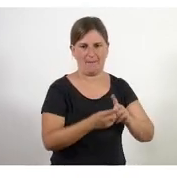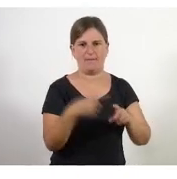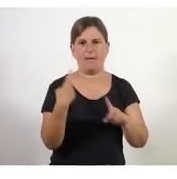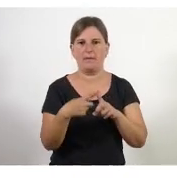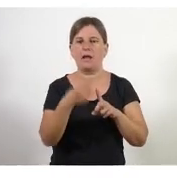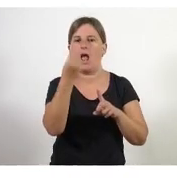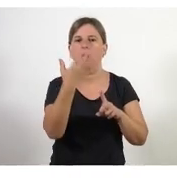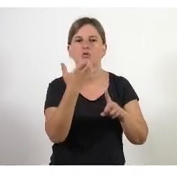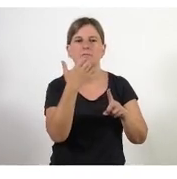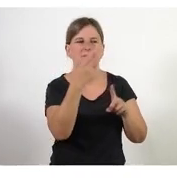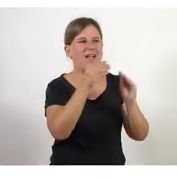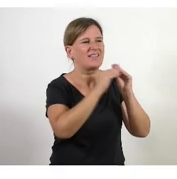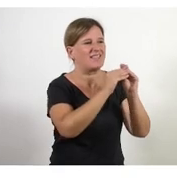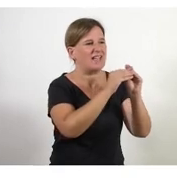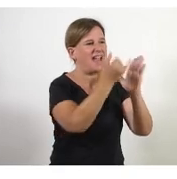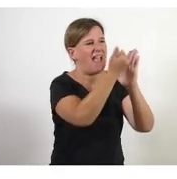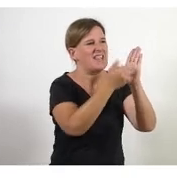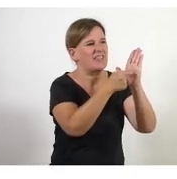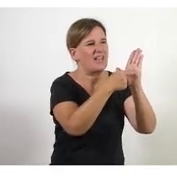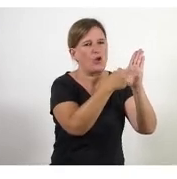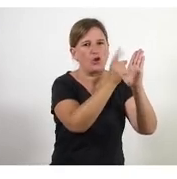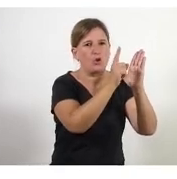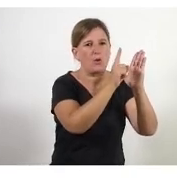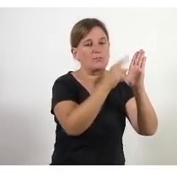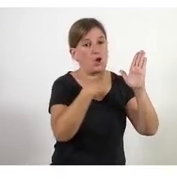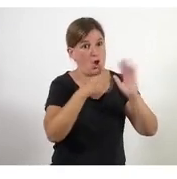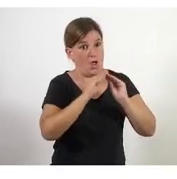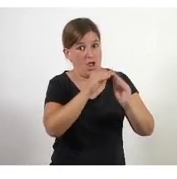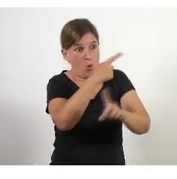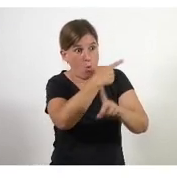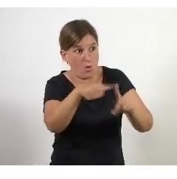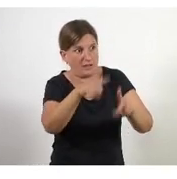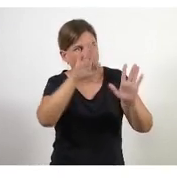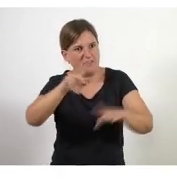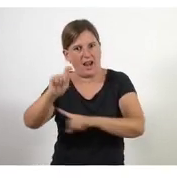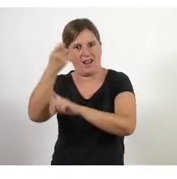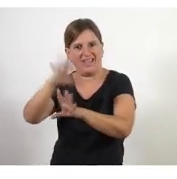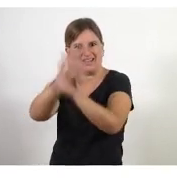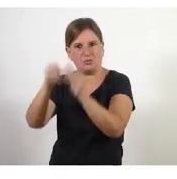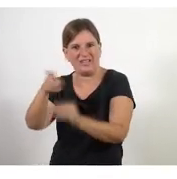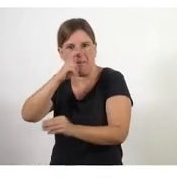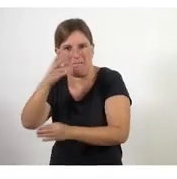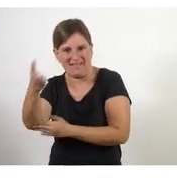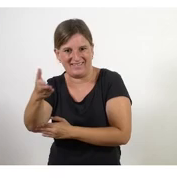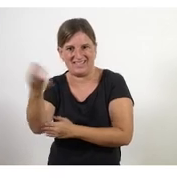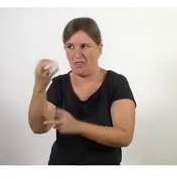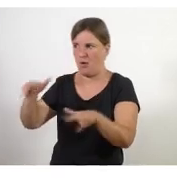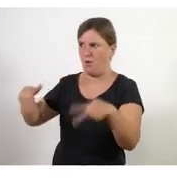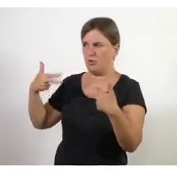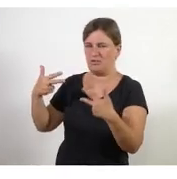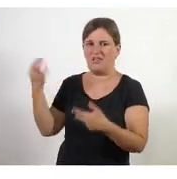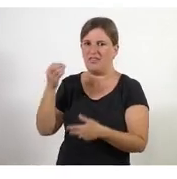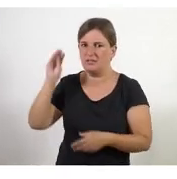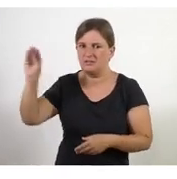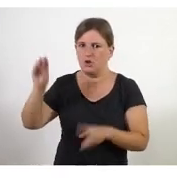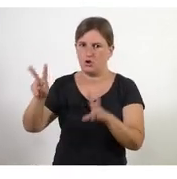no la faig i faig una altra tasca amb un altre indicador això se'm permeti això és el que heu de demanar a l'hora de les